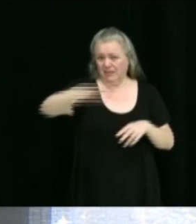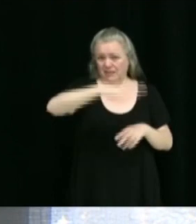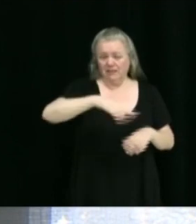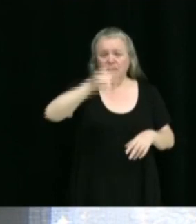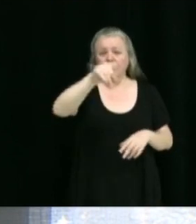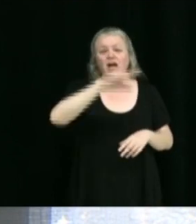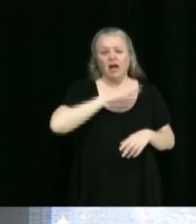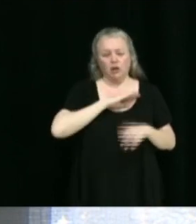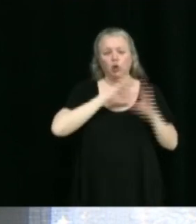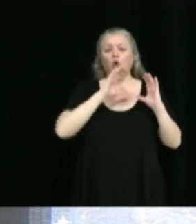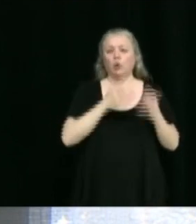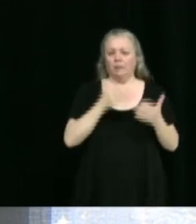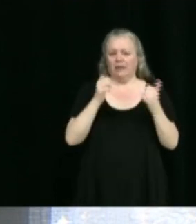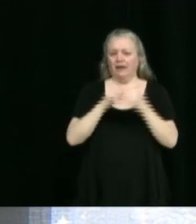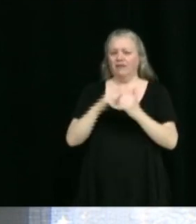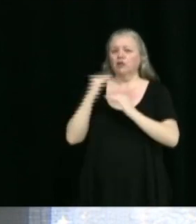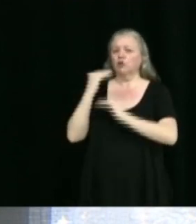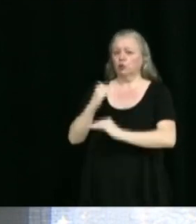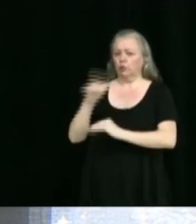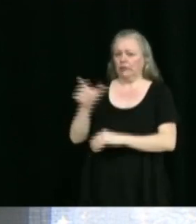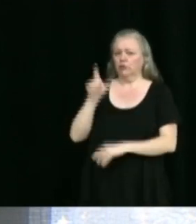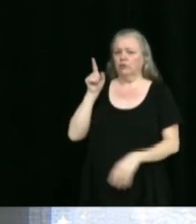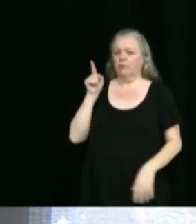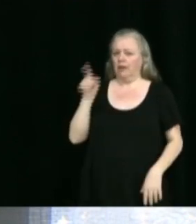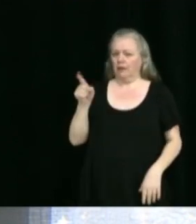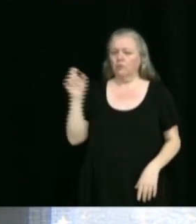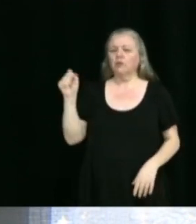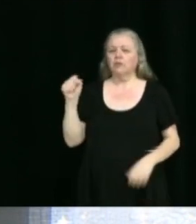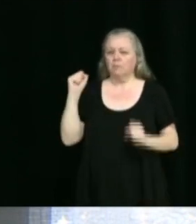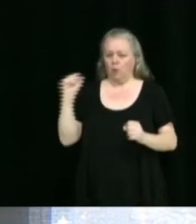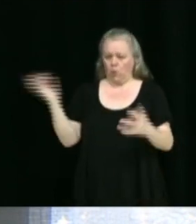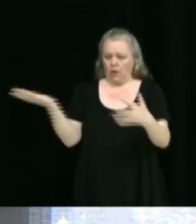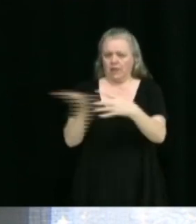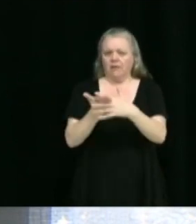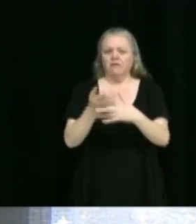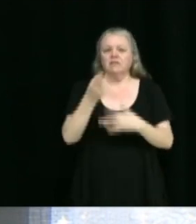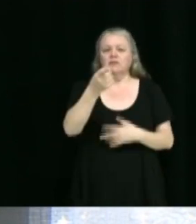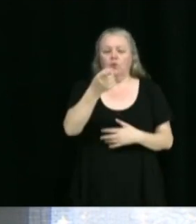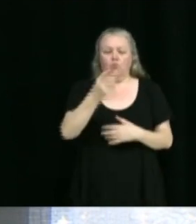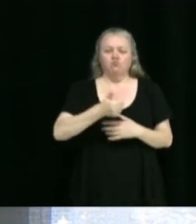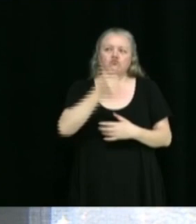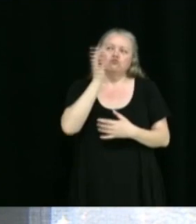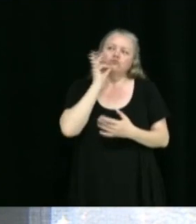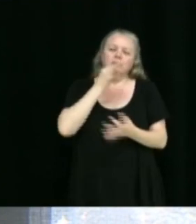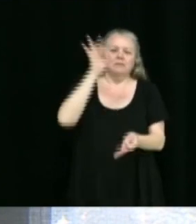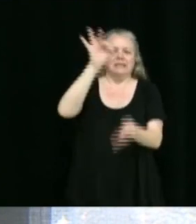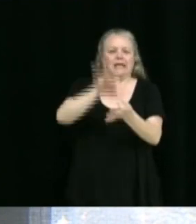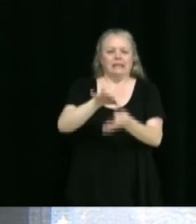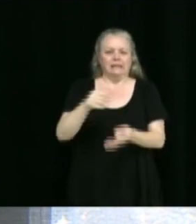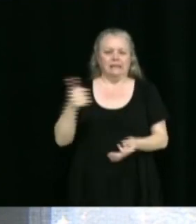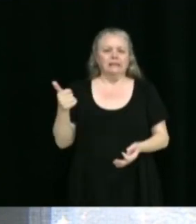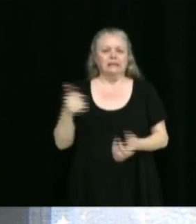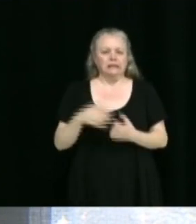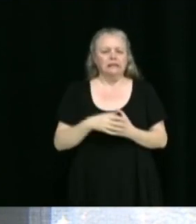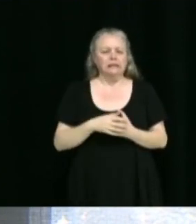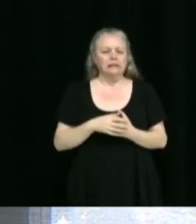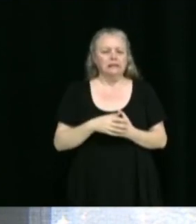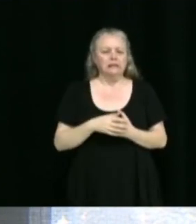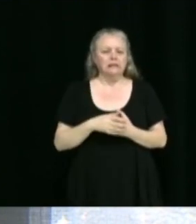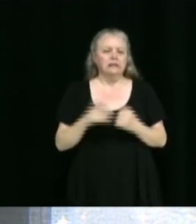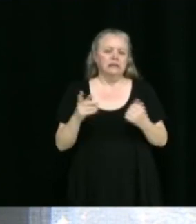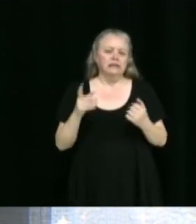comité avec la Sûreté du Québec qui peut faire des interventions plus spécialisées dans un quartier donné lorsqu'on